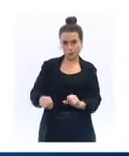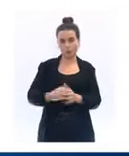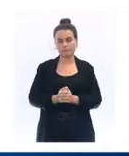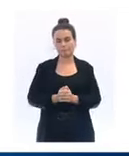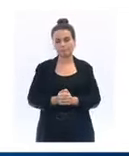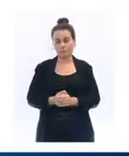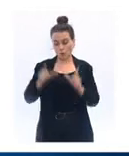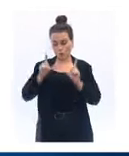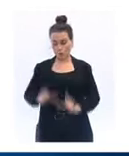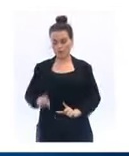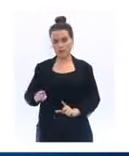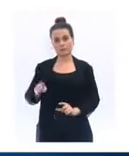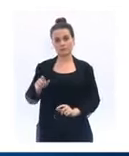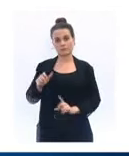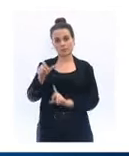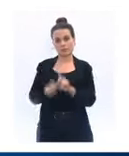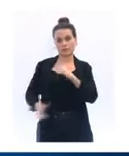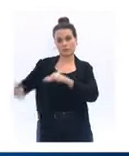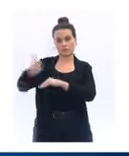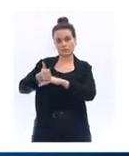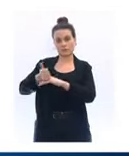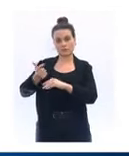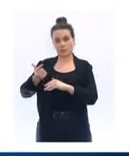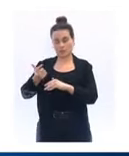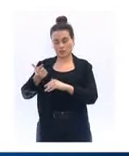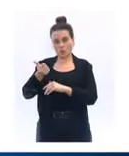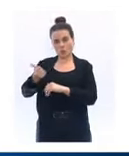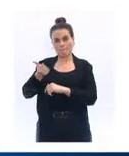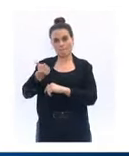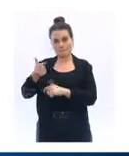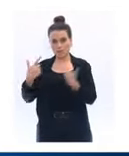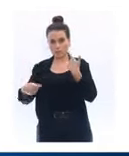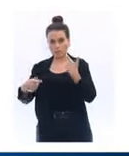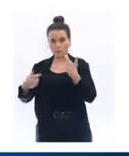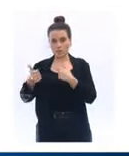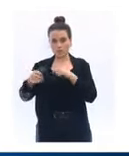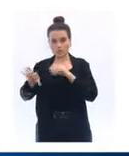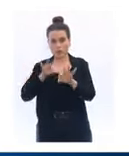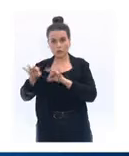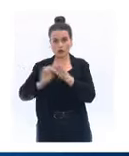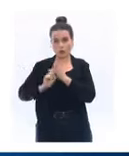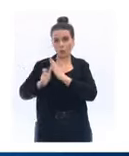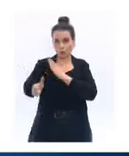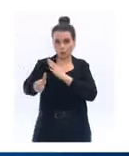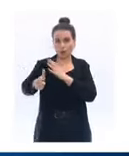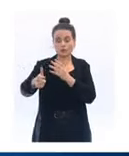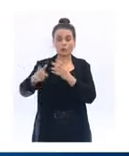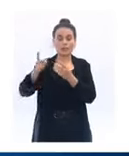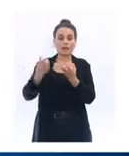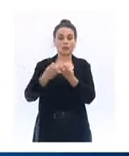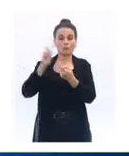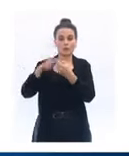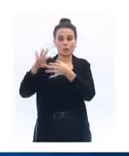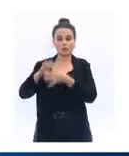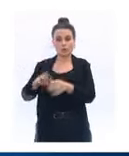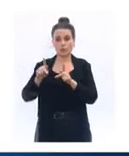chefs d'établissement pour l'organisation du protocole. Le protocole de continuité pédagogique permet en particulier d'envisager